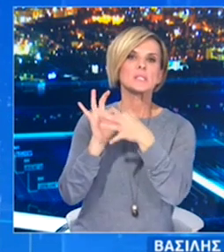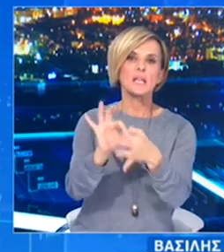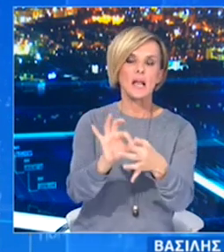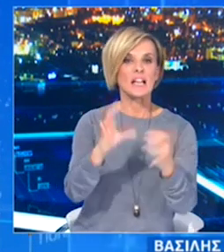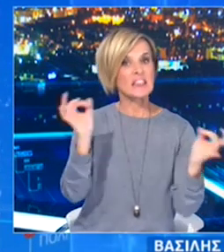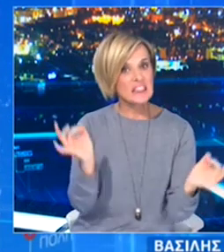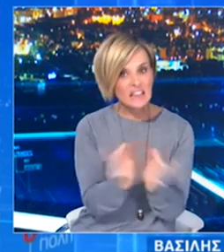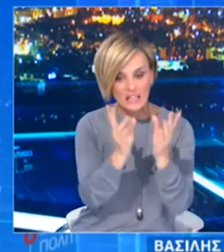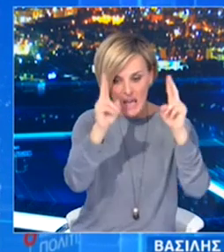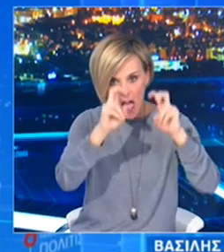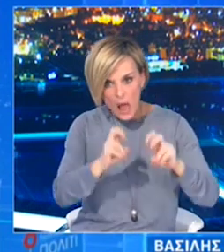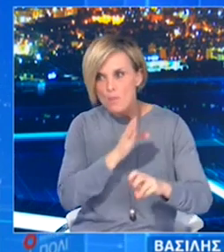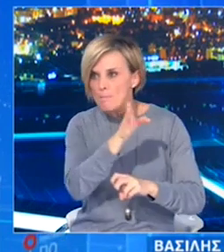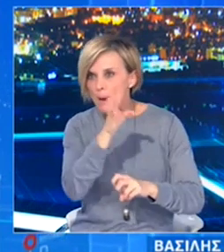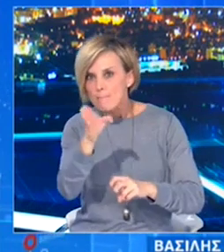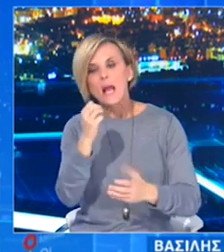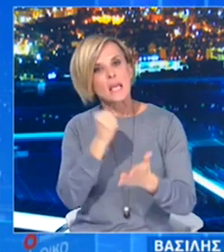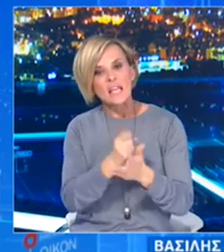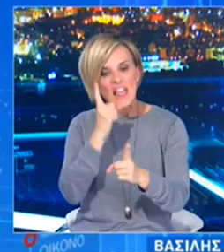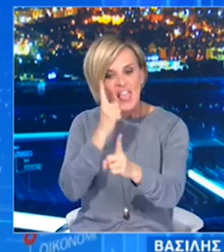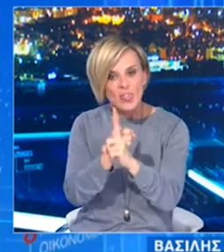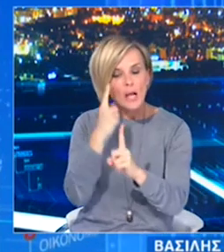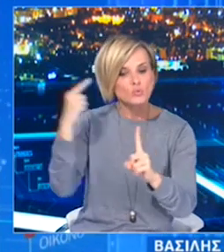τυχαίους ελέγχους και στοχευμένους ελέγχους.